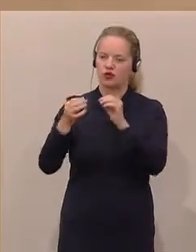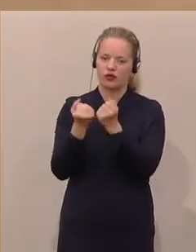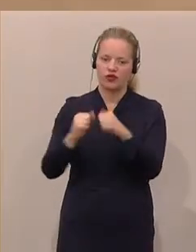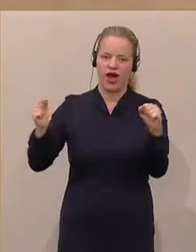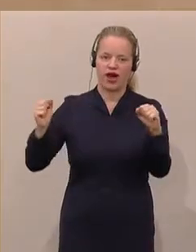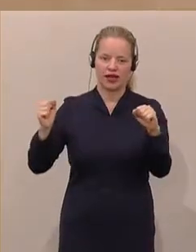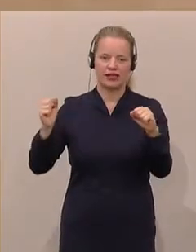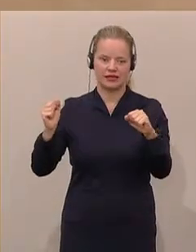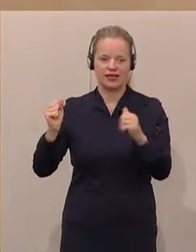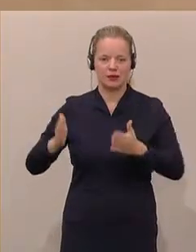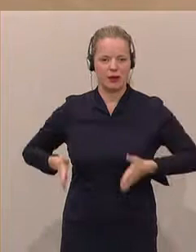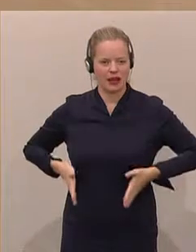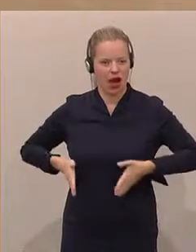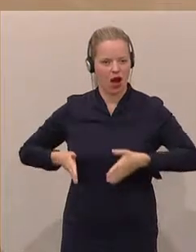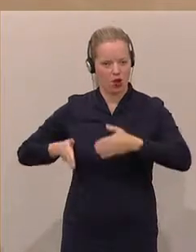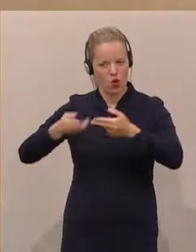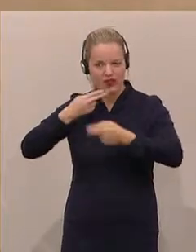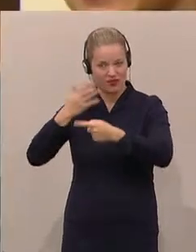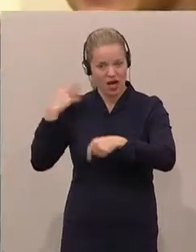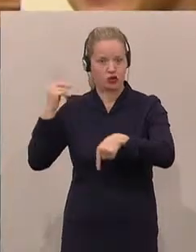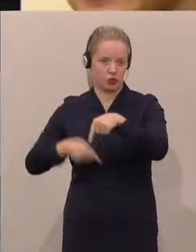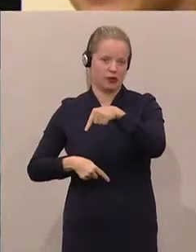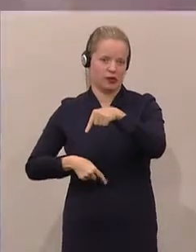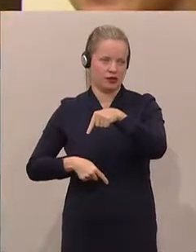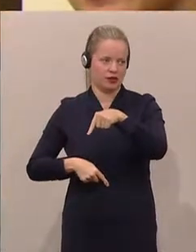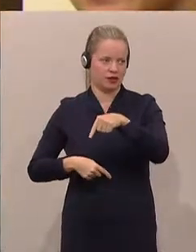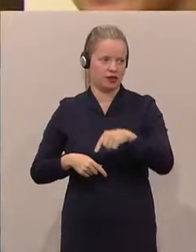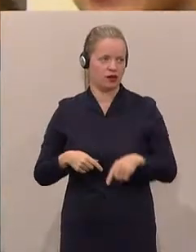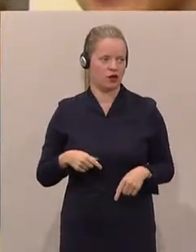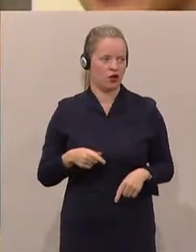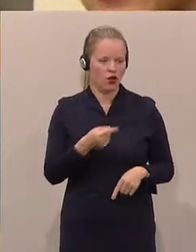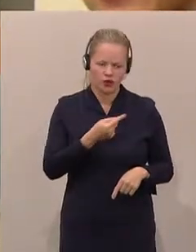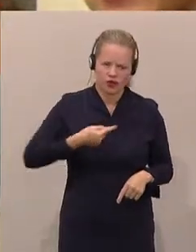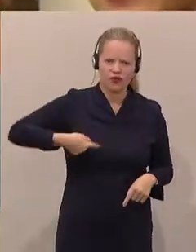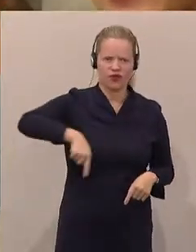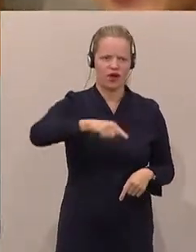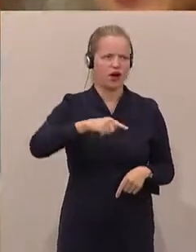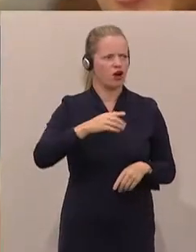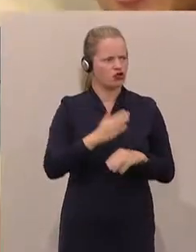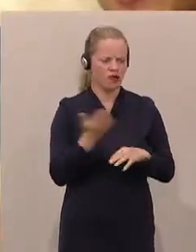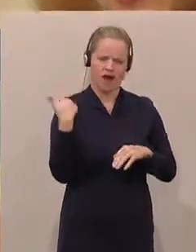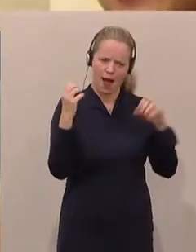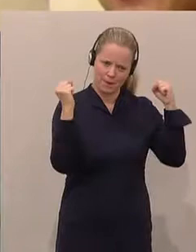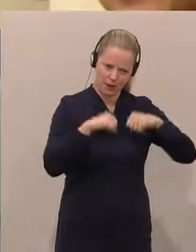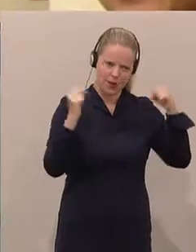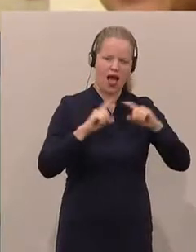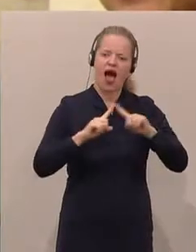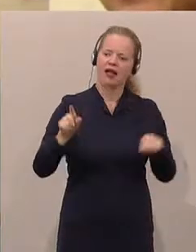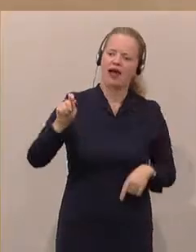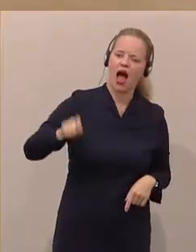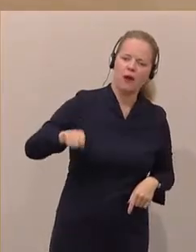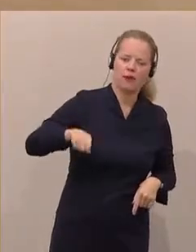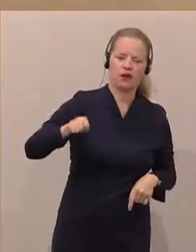Und im Übrigen haben wir uns in der Präsidialkonferenz auch einmal darauf geeinigt, nicht auf die Körpergröße von anderen Abgeordneten oder